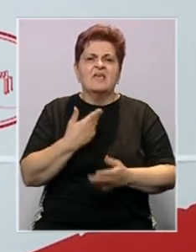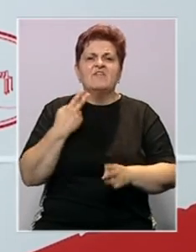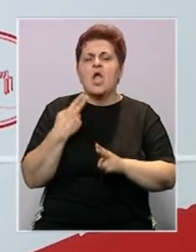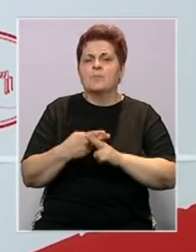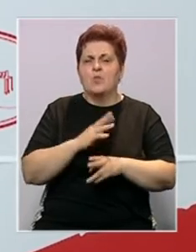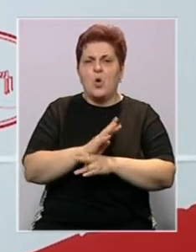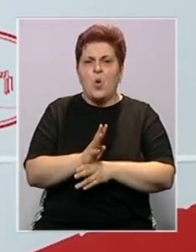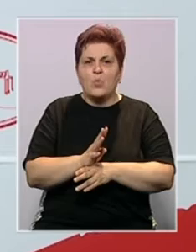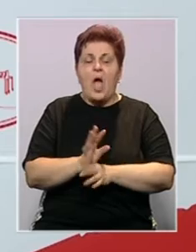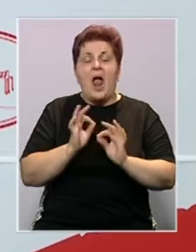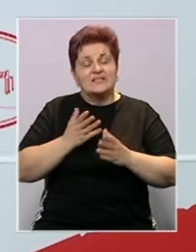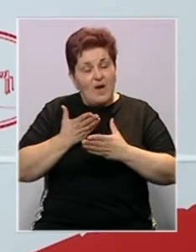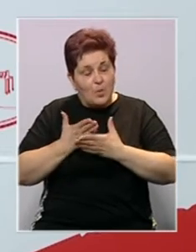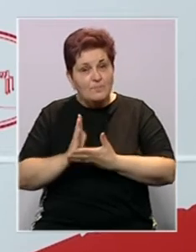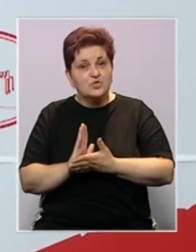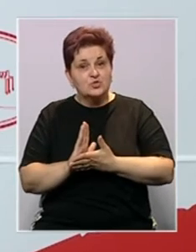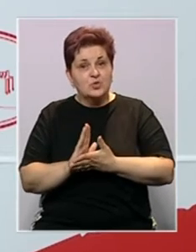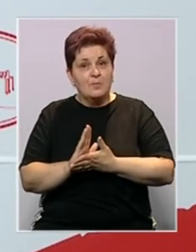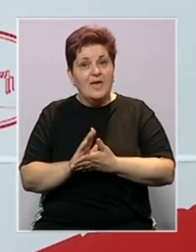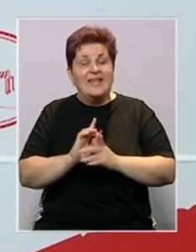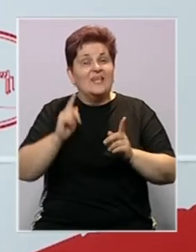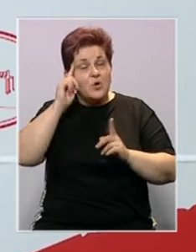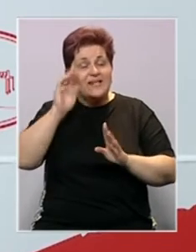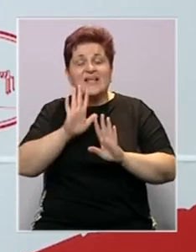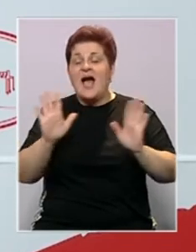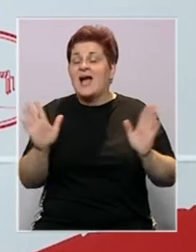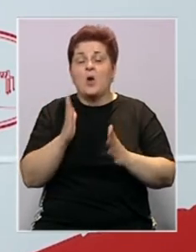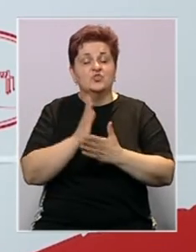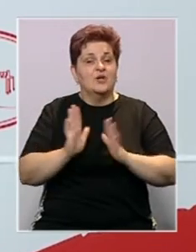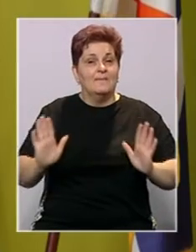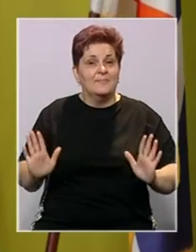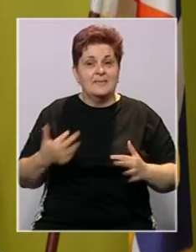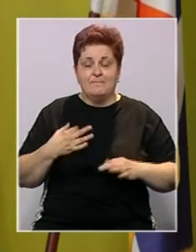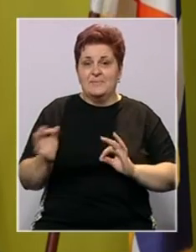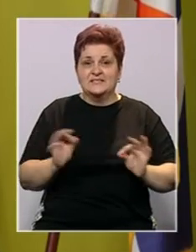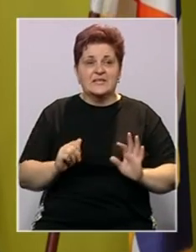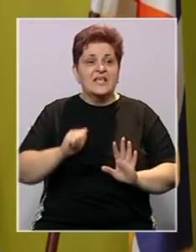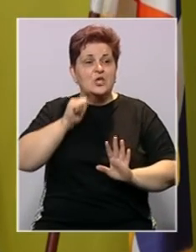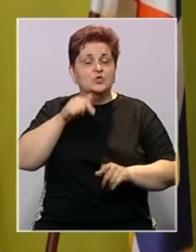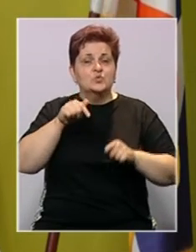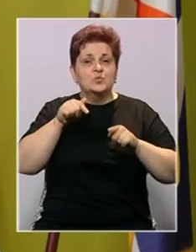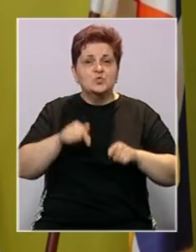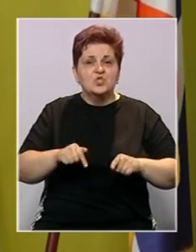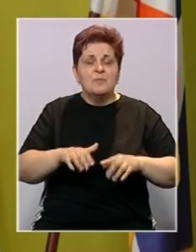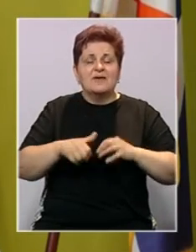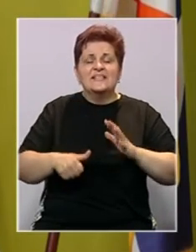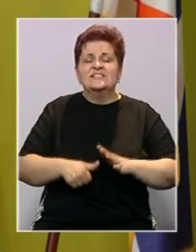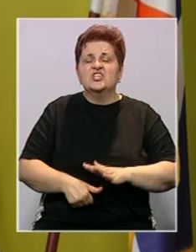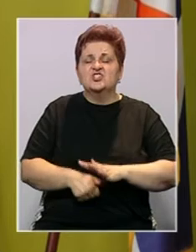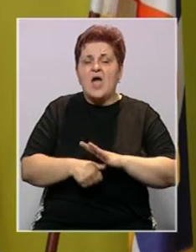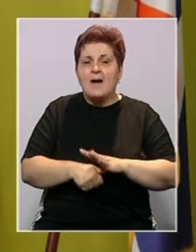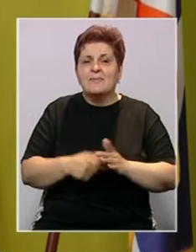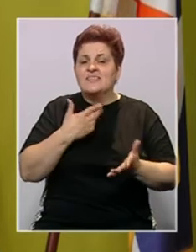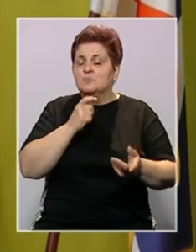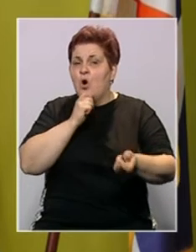COVID. Ali u svakom slučaju, nikom trenutku ne zna kako se stanje odbijati, mi se spremamo. Sutra ćemo ovdje imati krizni štab gdje